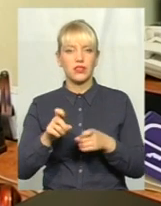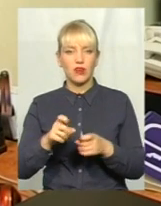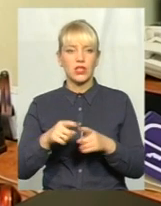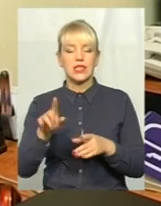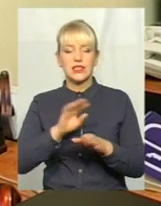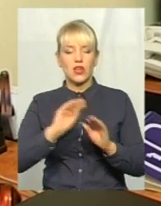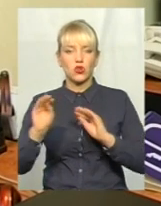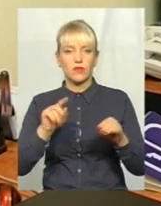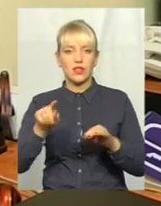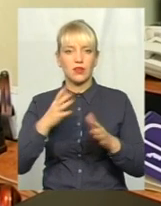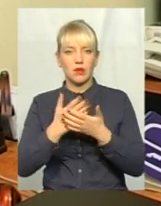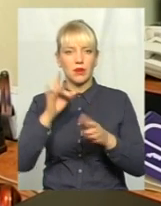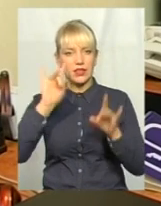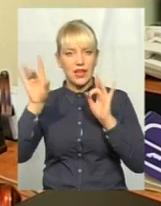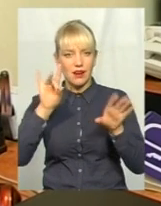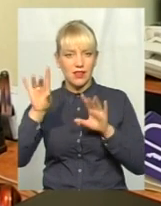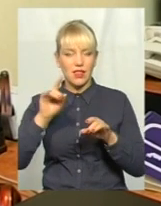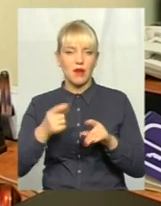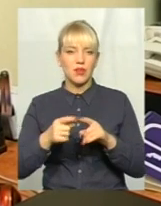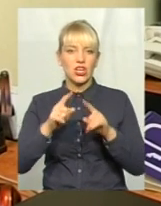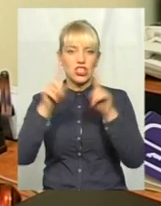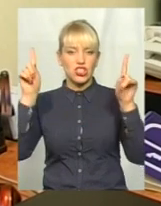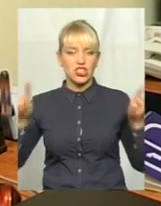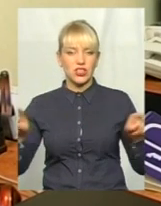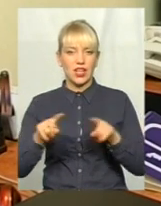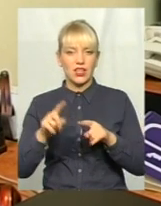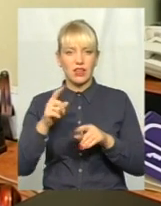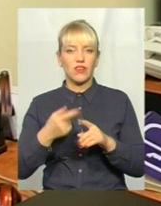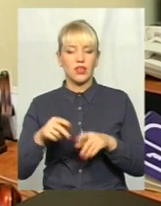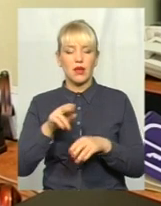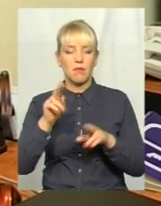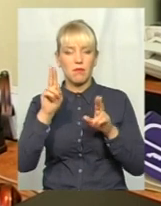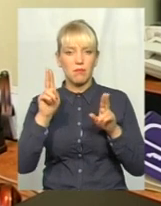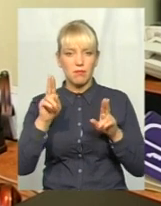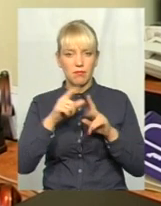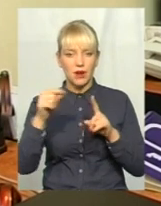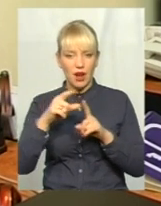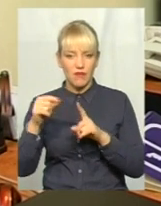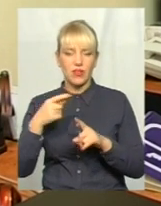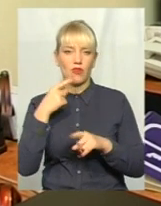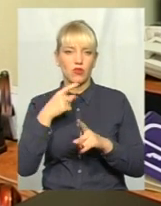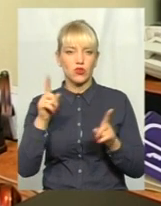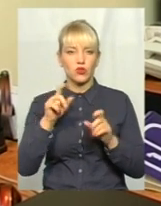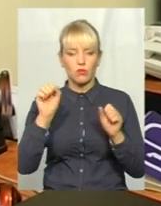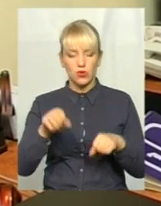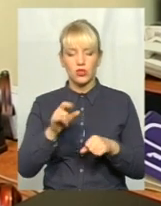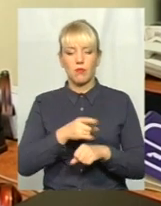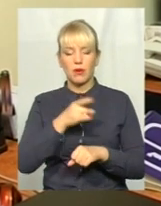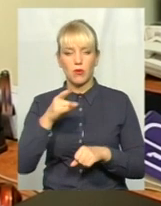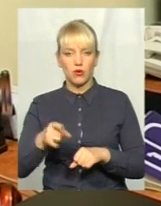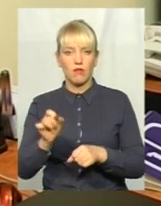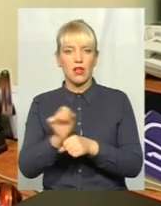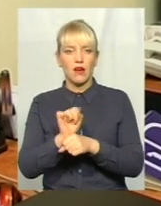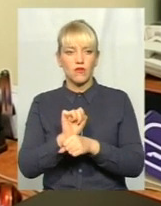рекламних там щитів всякого. То і правила дорожнього руху, зокрема, щодо водіїв, визначають, що можна буде припаркований автомобіль